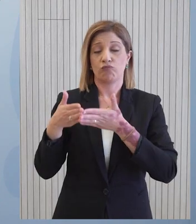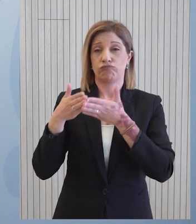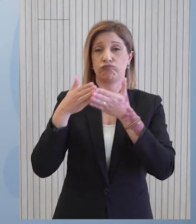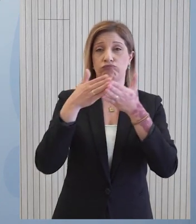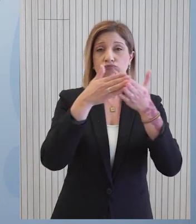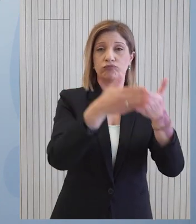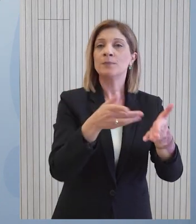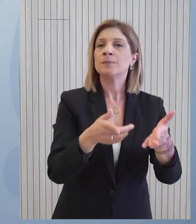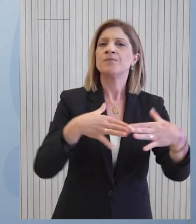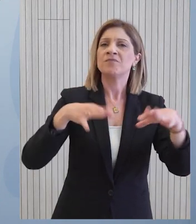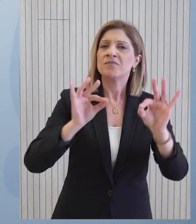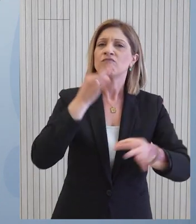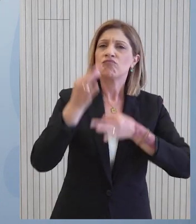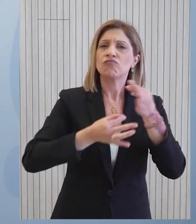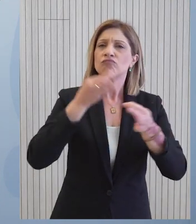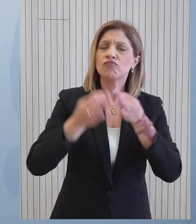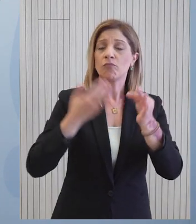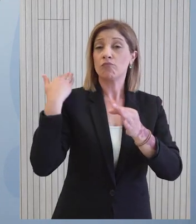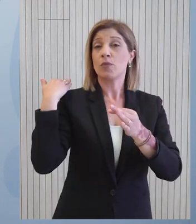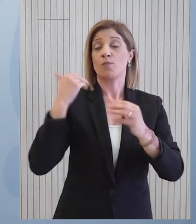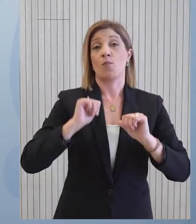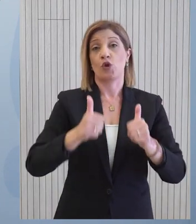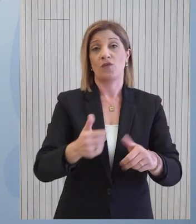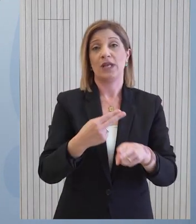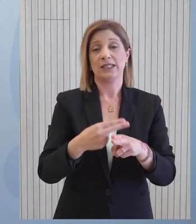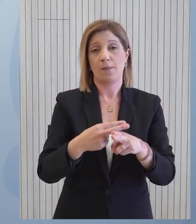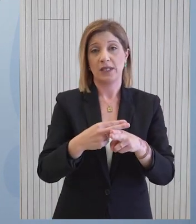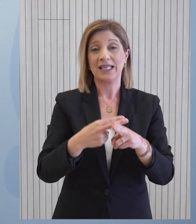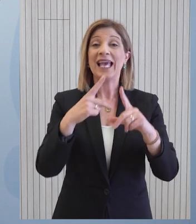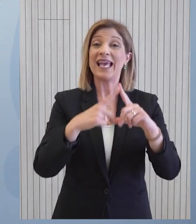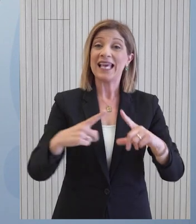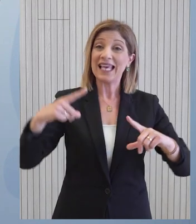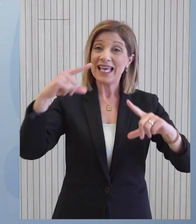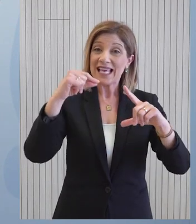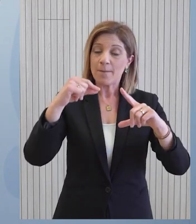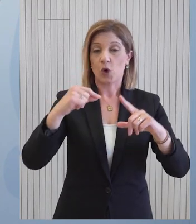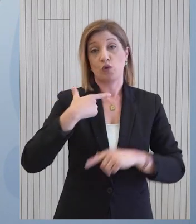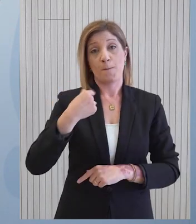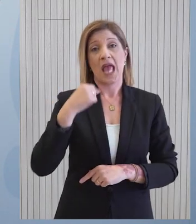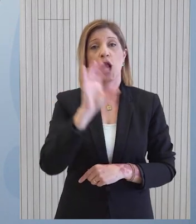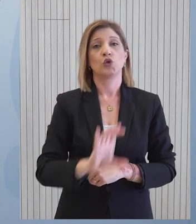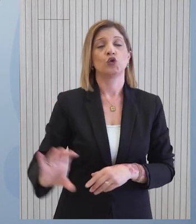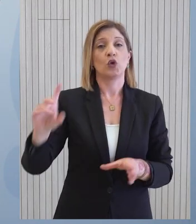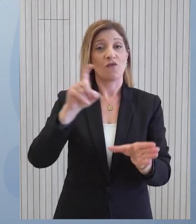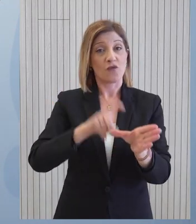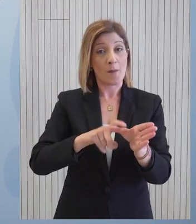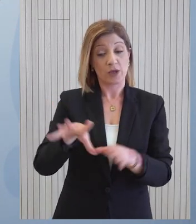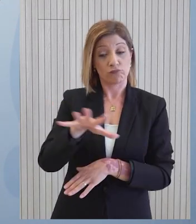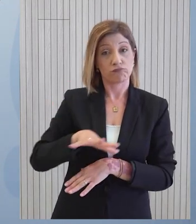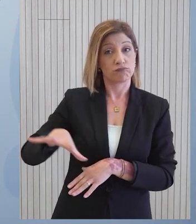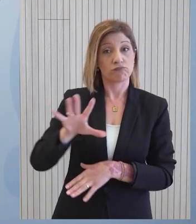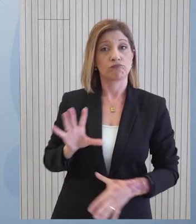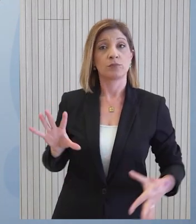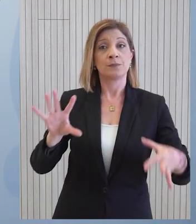την έναρξη υλοποίησης της πολύ σημαντικής αυτής πρωτοβουλίας. Η Κύπρος, ως ποκράτος μέλος της Ευρωπαϊκής Ένωσης στην περιοχή,